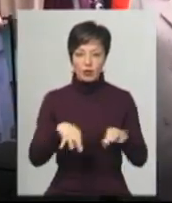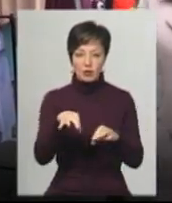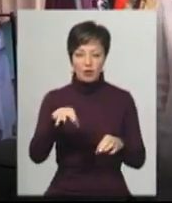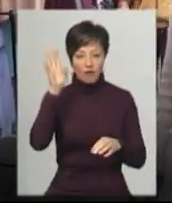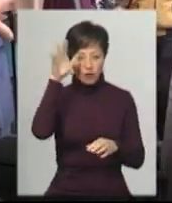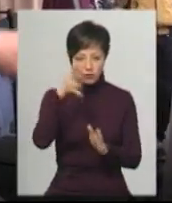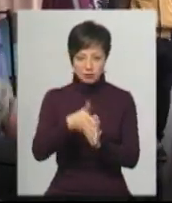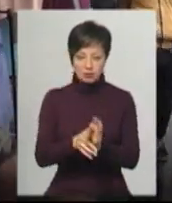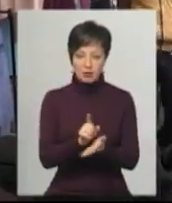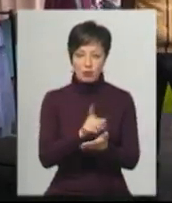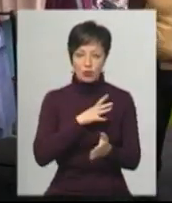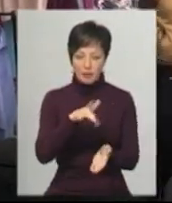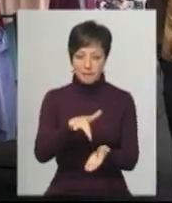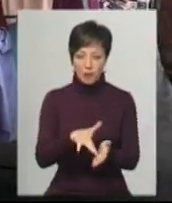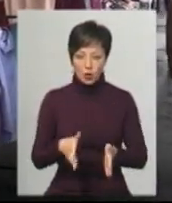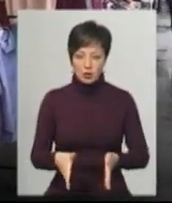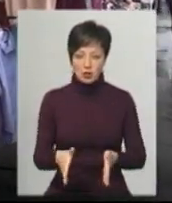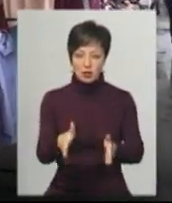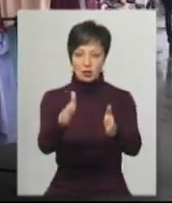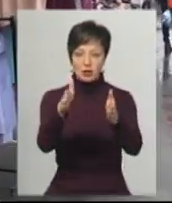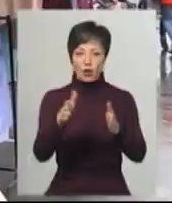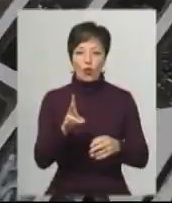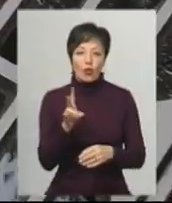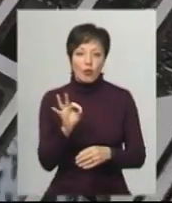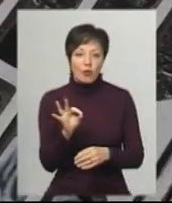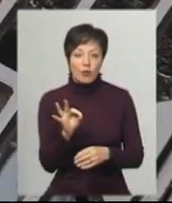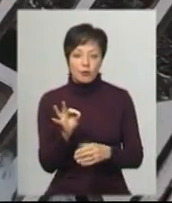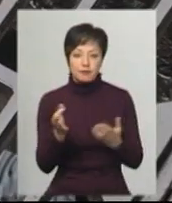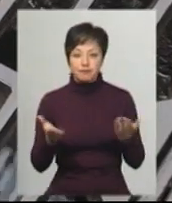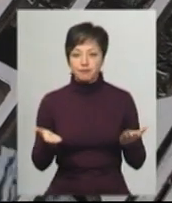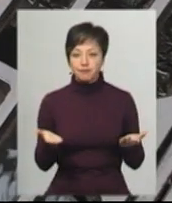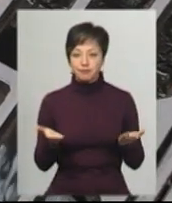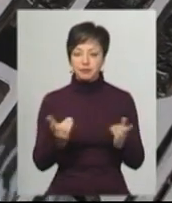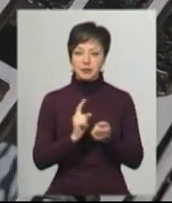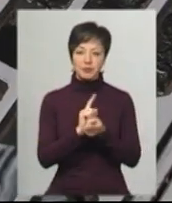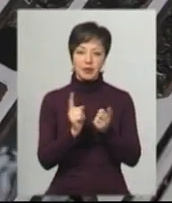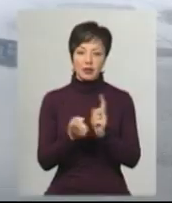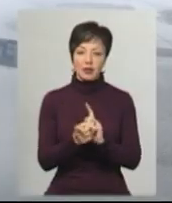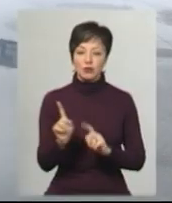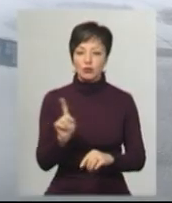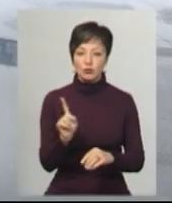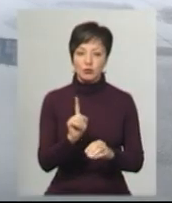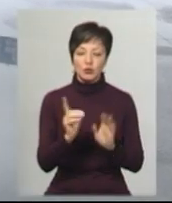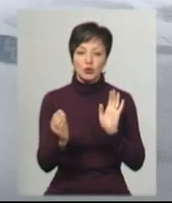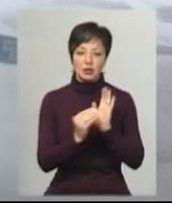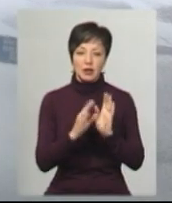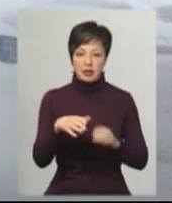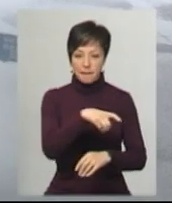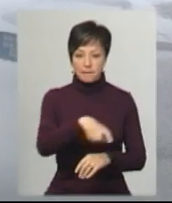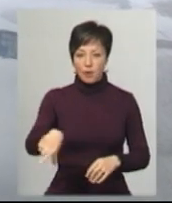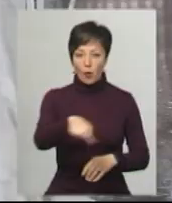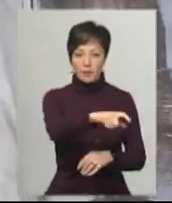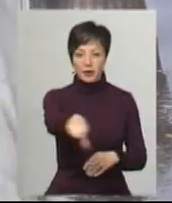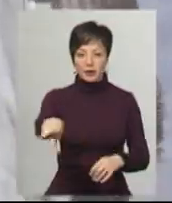бути посередині, йти повністю, але щось, мабуть, змінили. Поставили тільки поперечні.